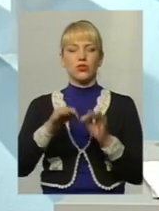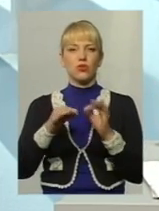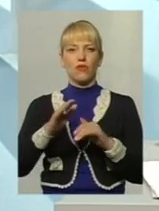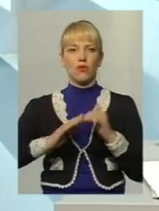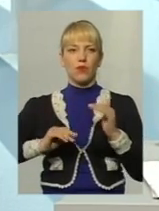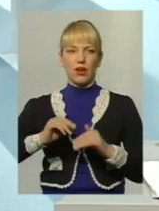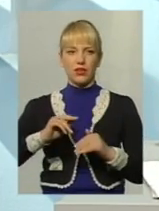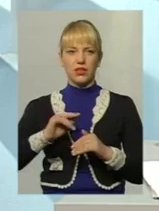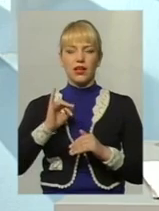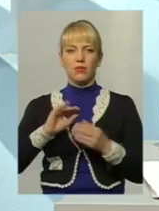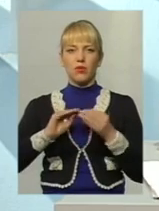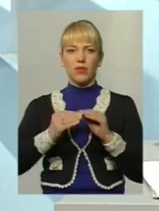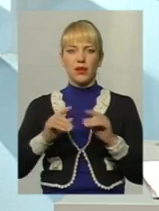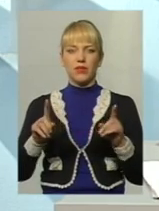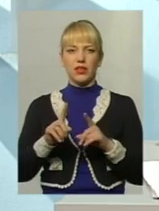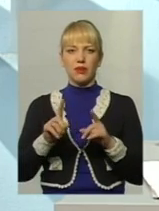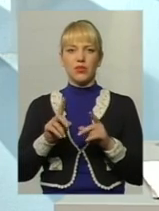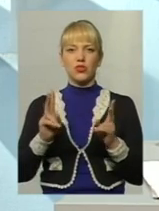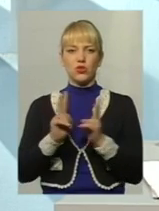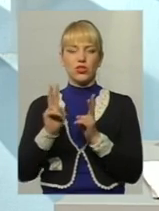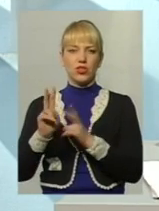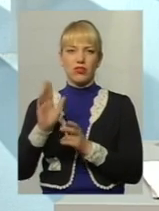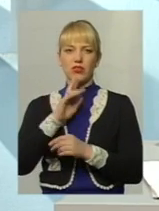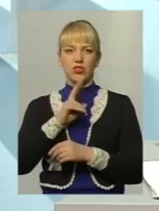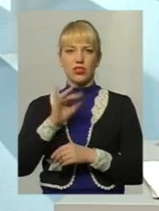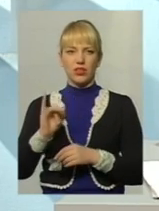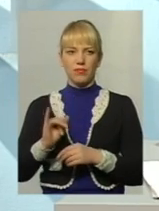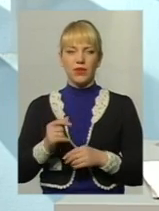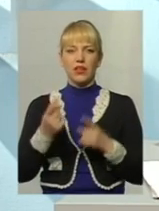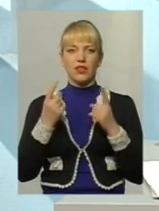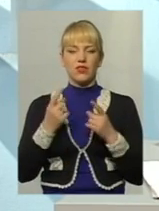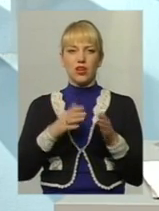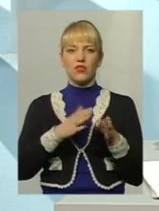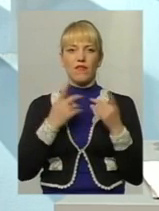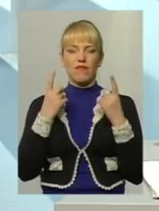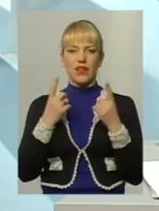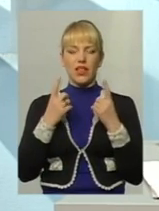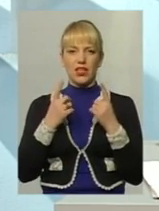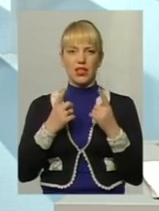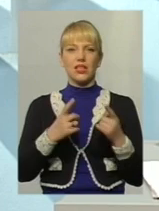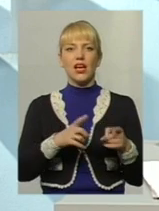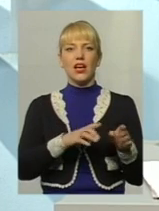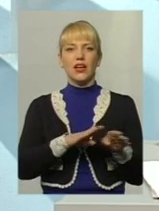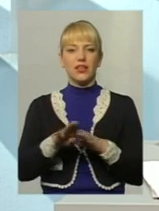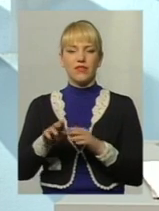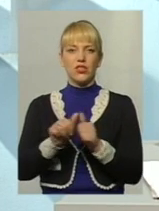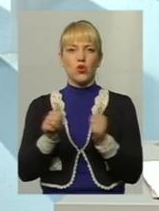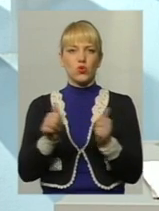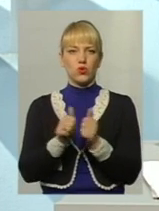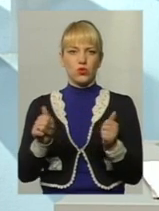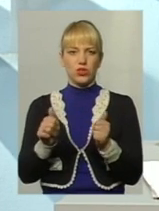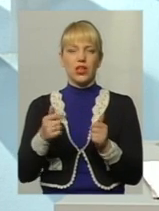практики і проблем, з якими жінки стикаються, надзвичайно великий рівень розлучень